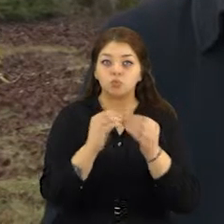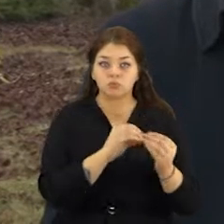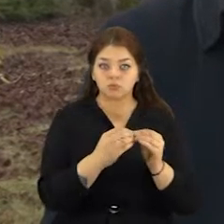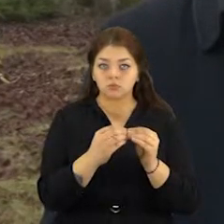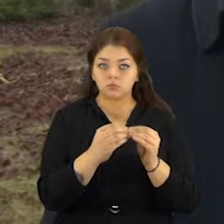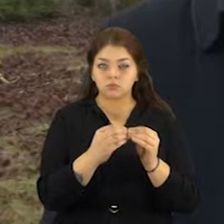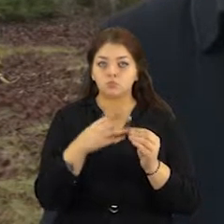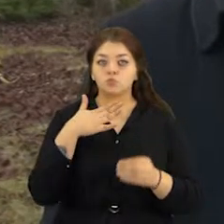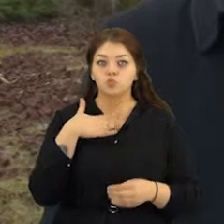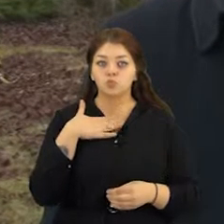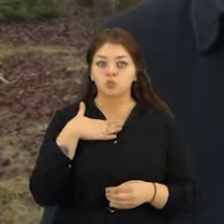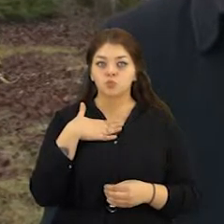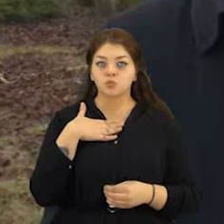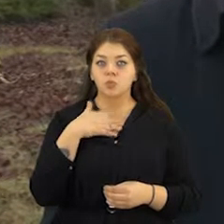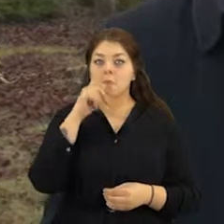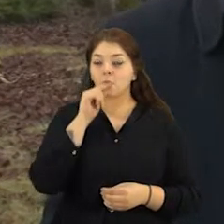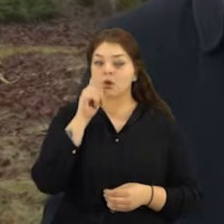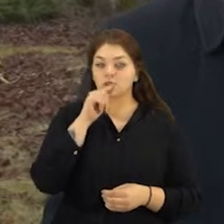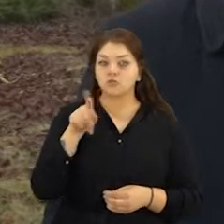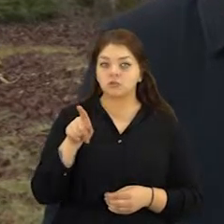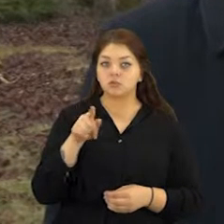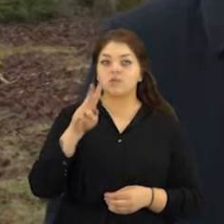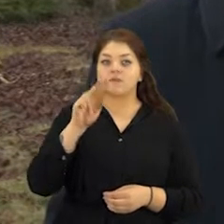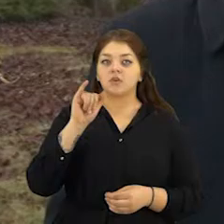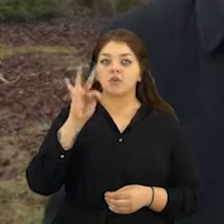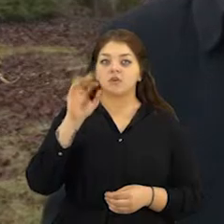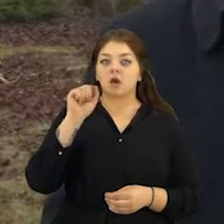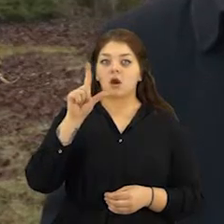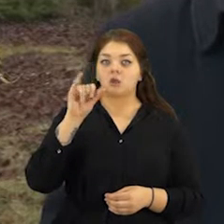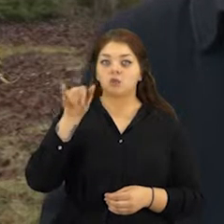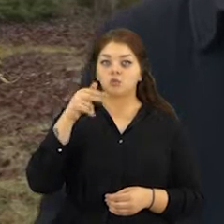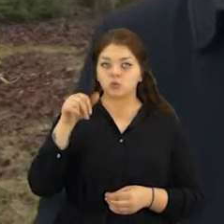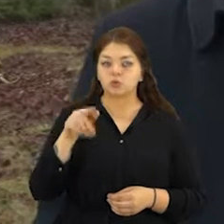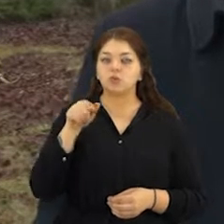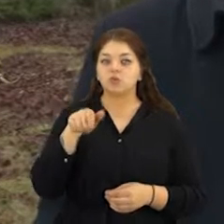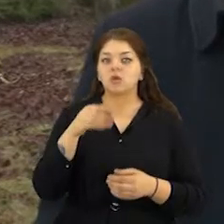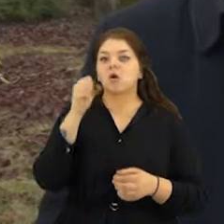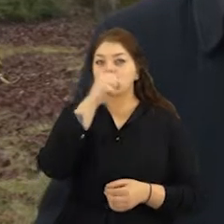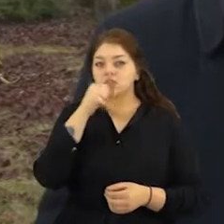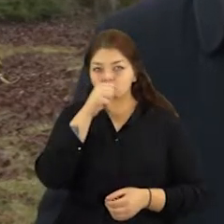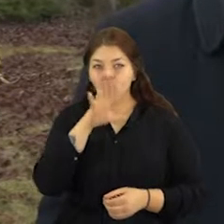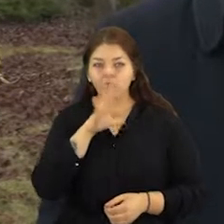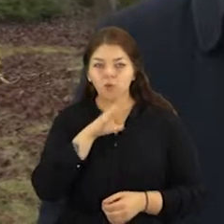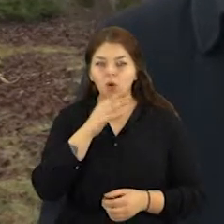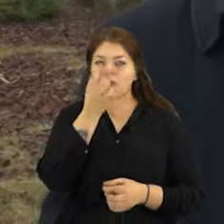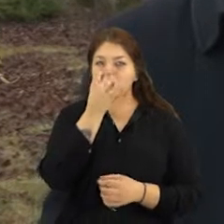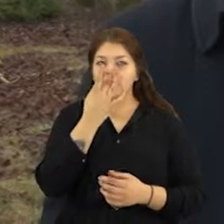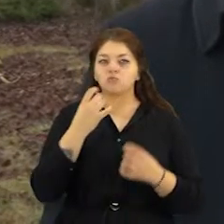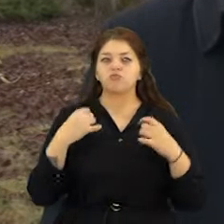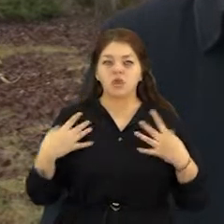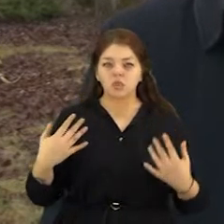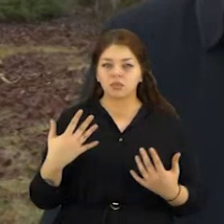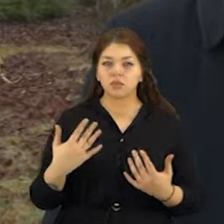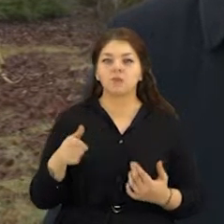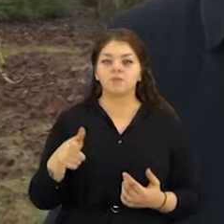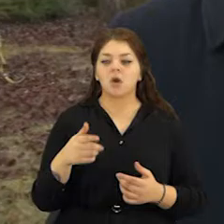mūsų pažįstamu Kairiukščiu Vitalijom, kuris čia yra ir koncertavės per tulpį šventę, jie